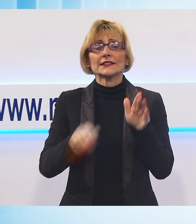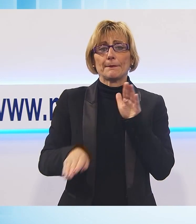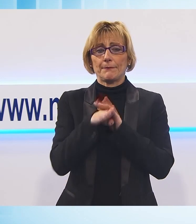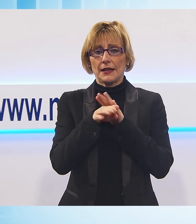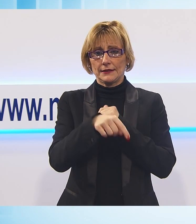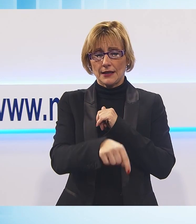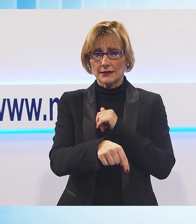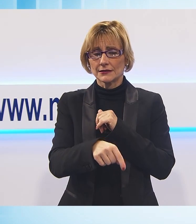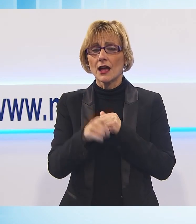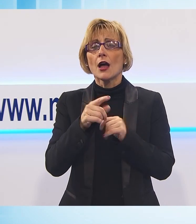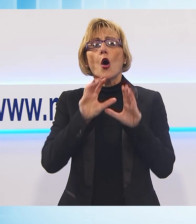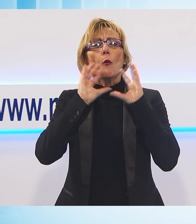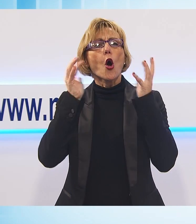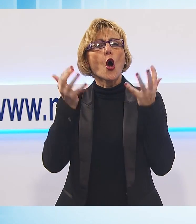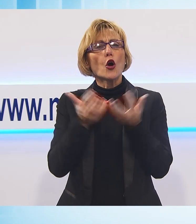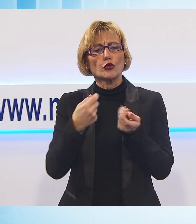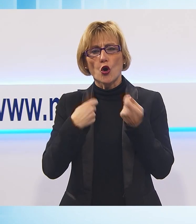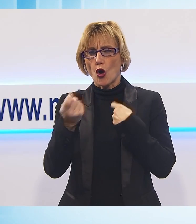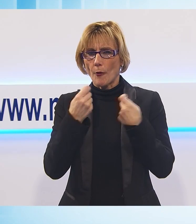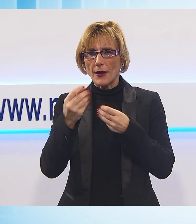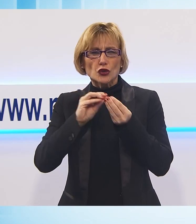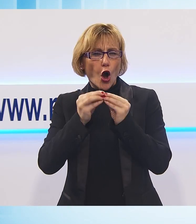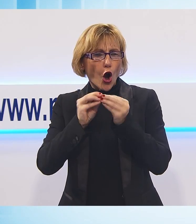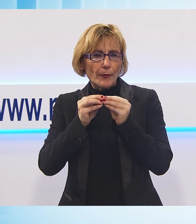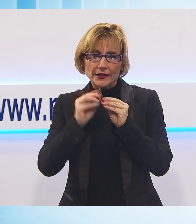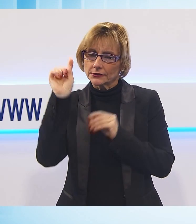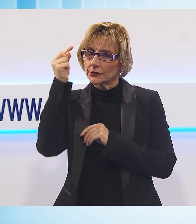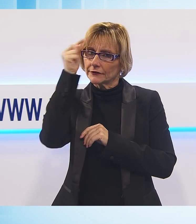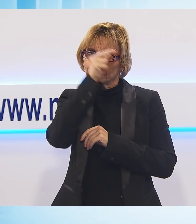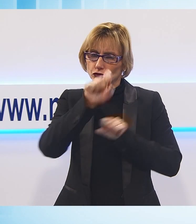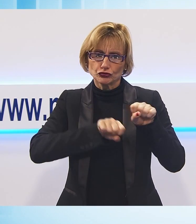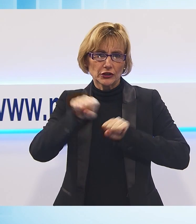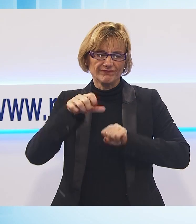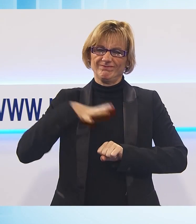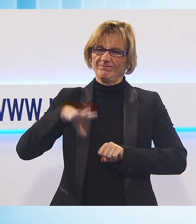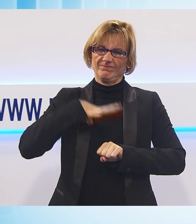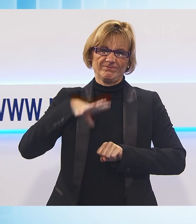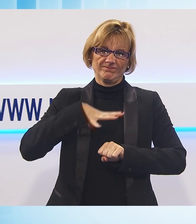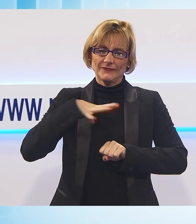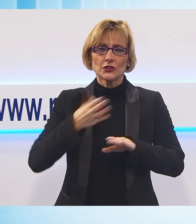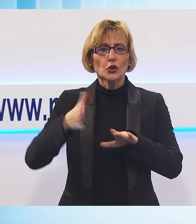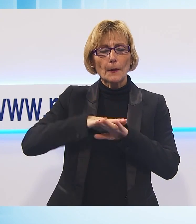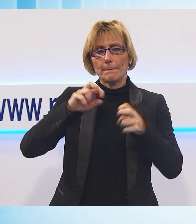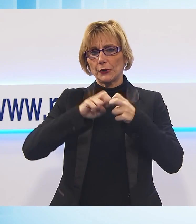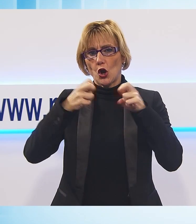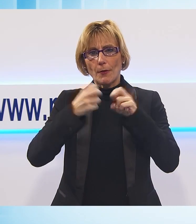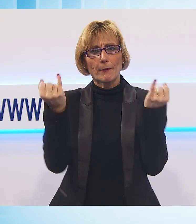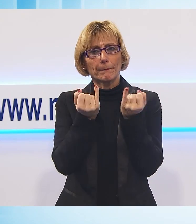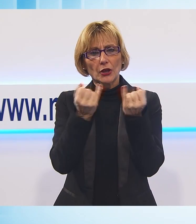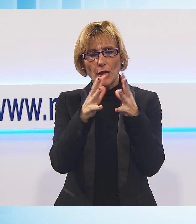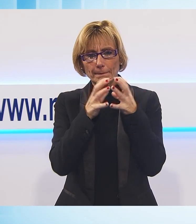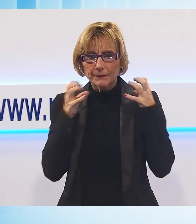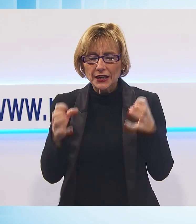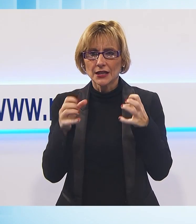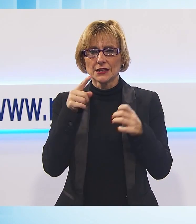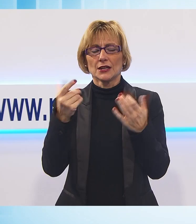operazione non piace perché è difficile da gestire. Un problema per le piccole imprese per la difficoltà oggettiva di adeguarsi alle